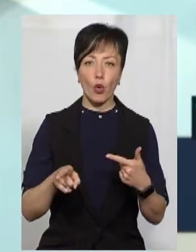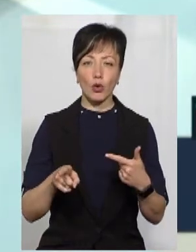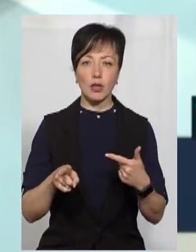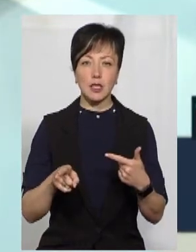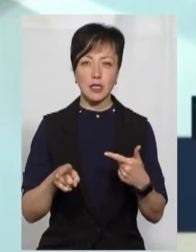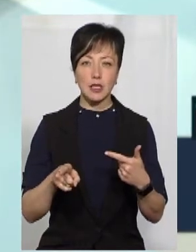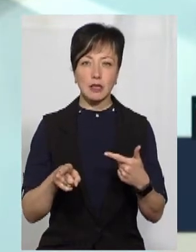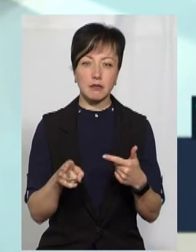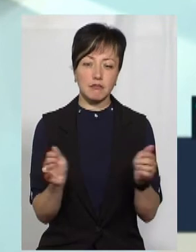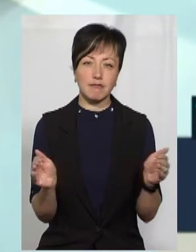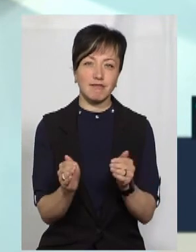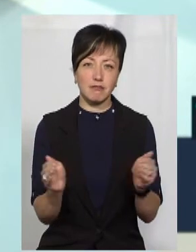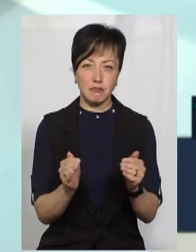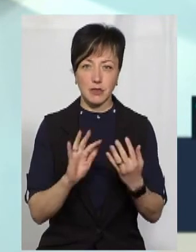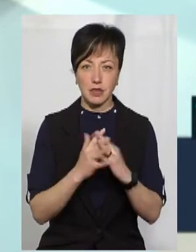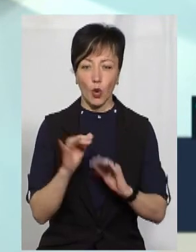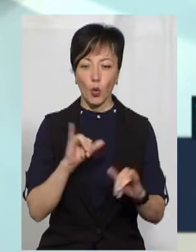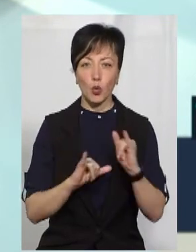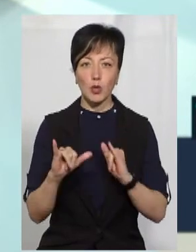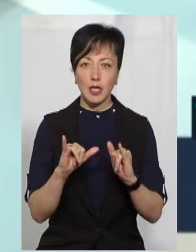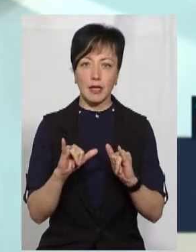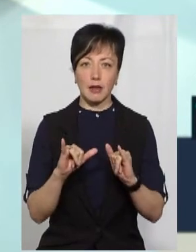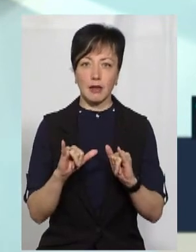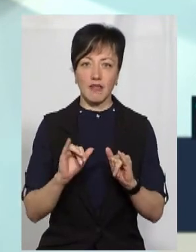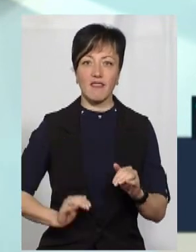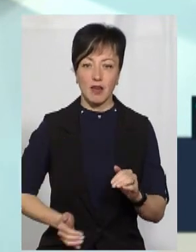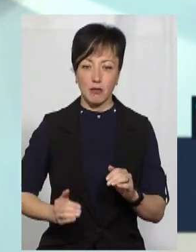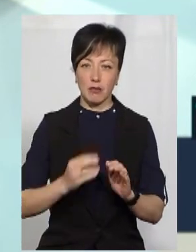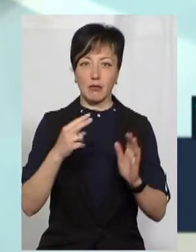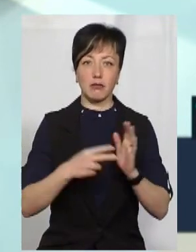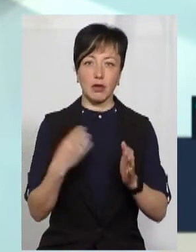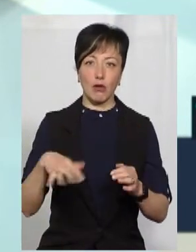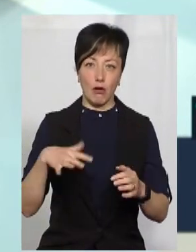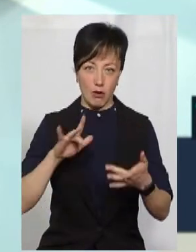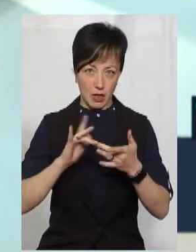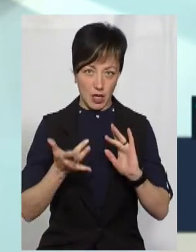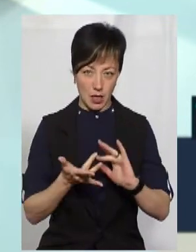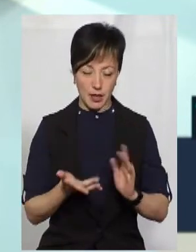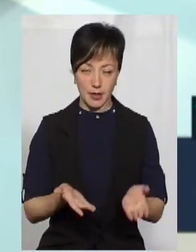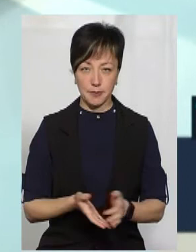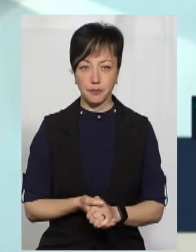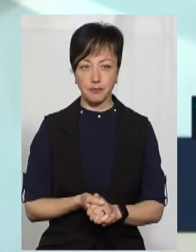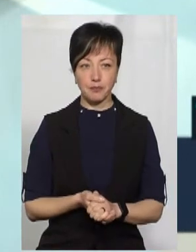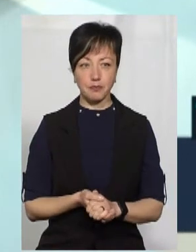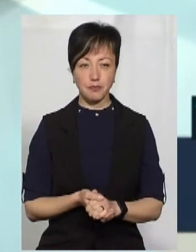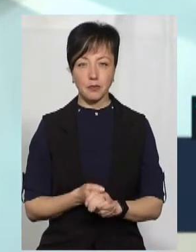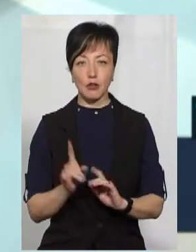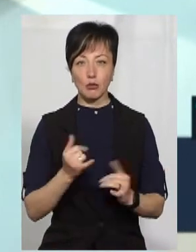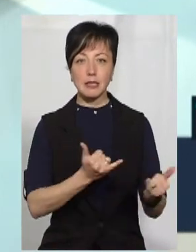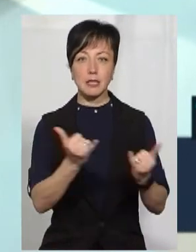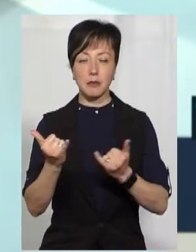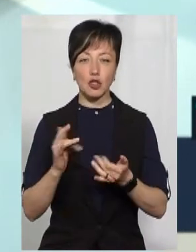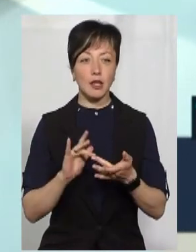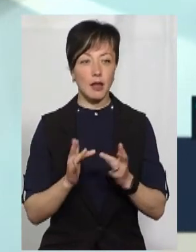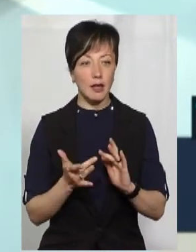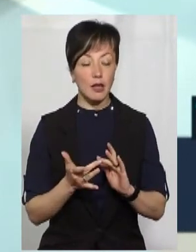невеликих населених пунктах, куди провайдерам надзвичайно дорого прокласити там лінії зв'язку для того, щоб забезпечити